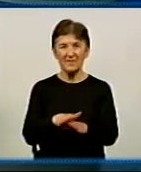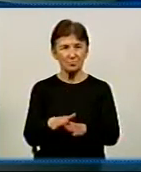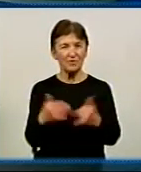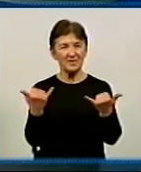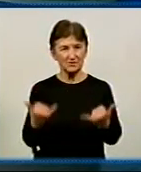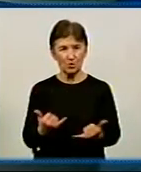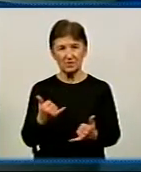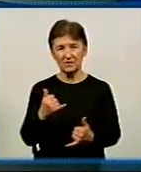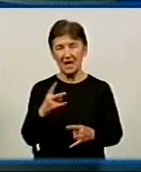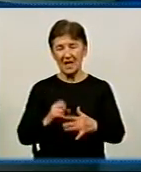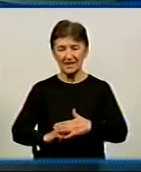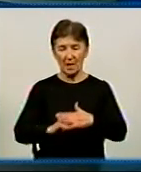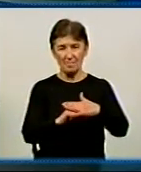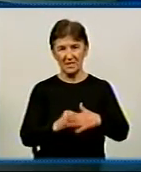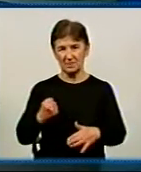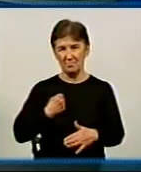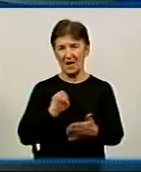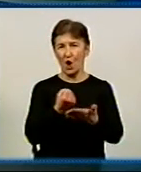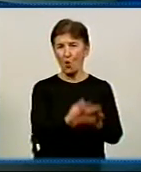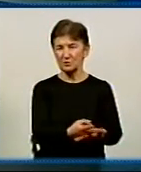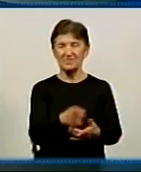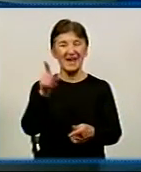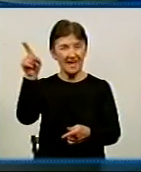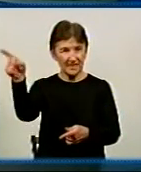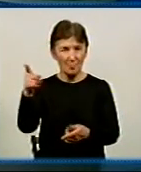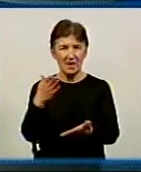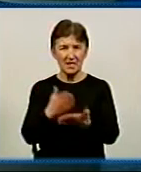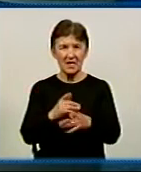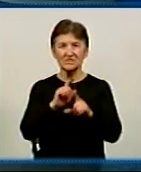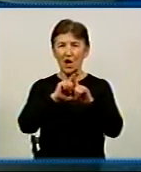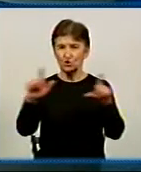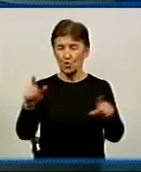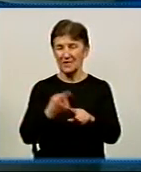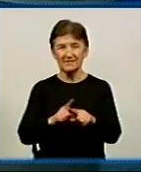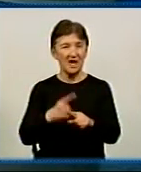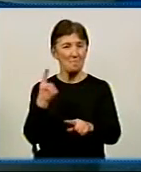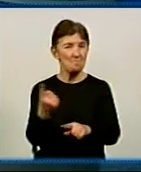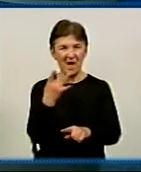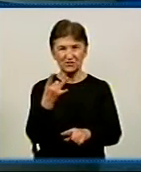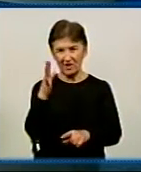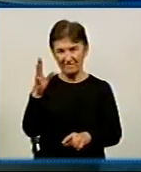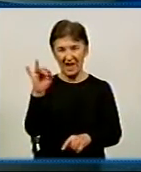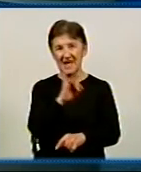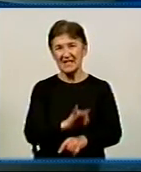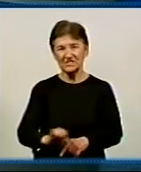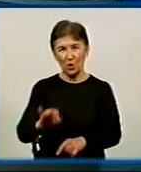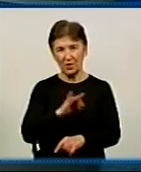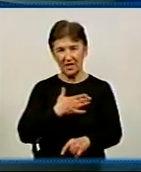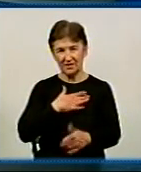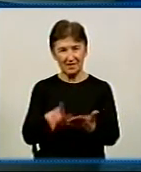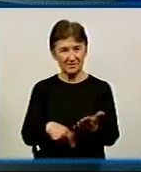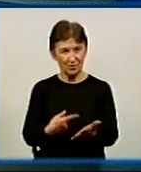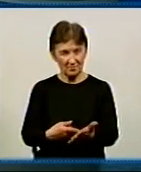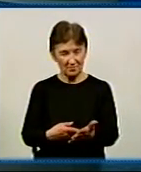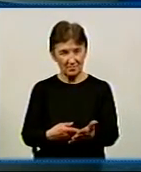у Кропивницькому на базі госпіталю. Триває школа для капеланів. відбулось вперше в історії Кропивницького. Ну,